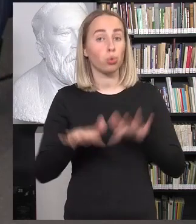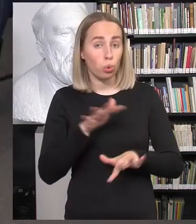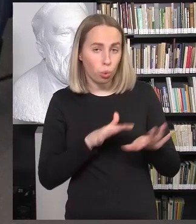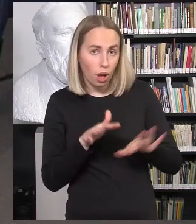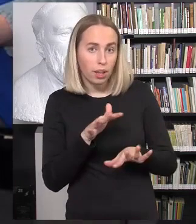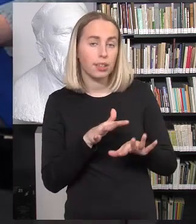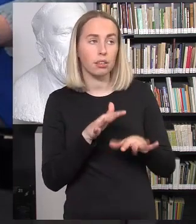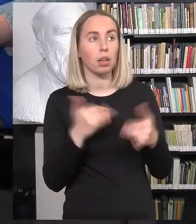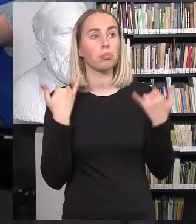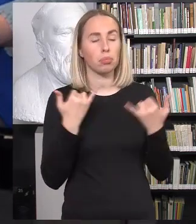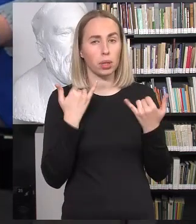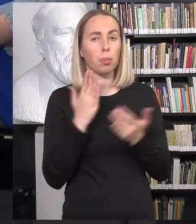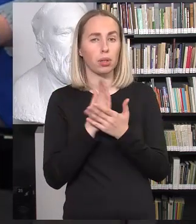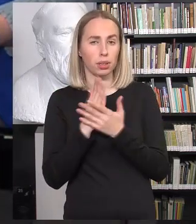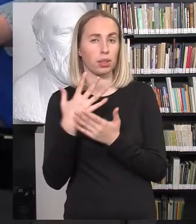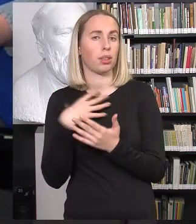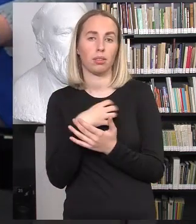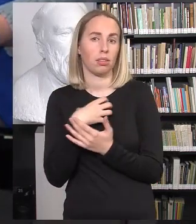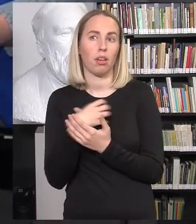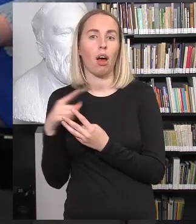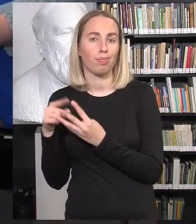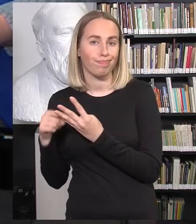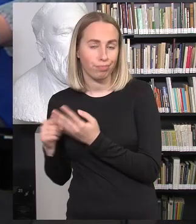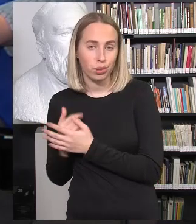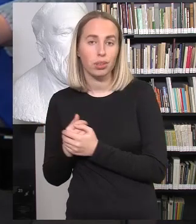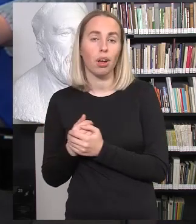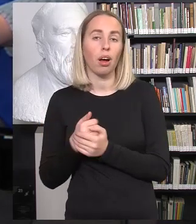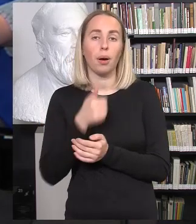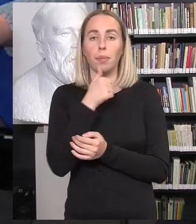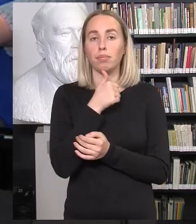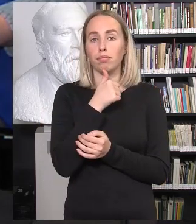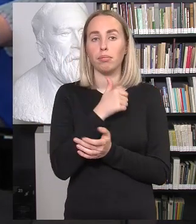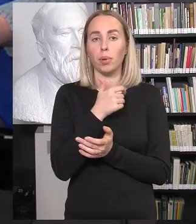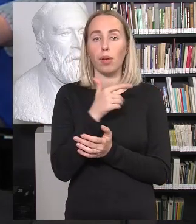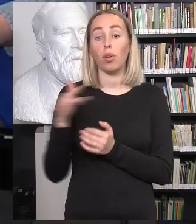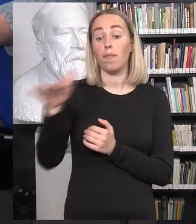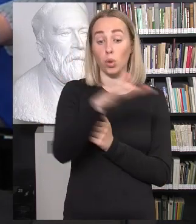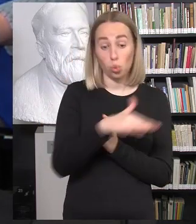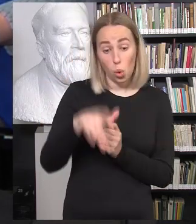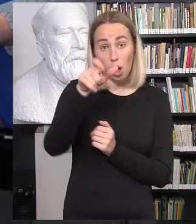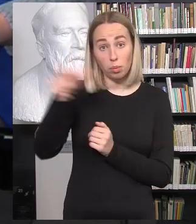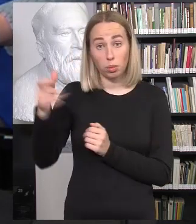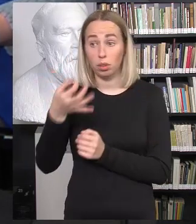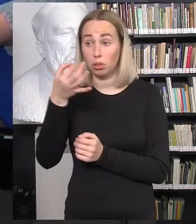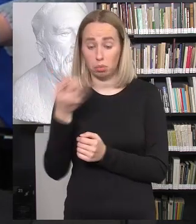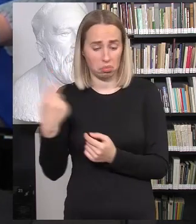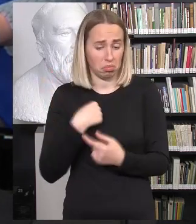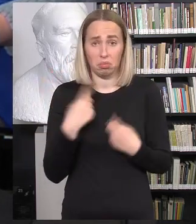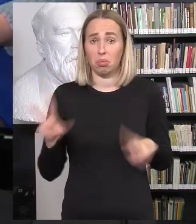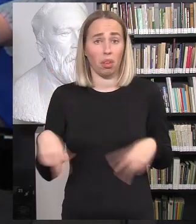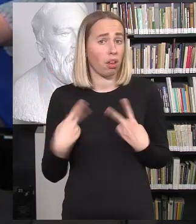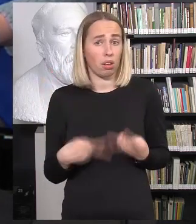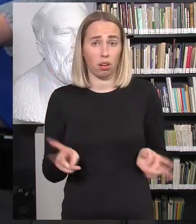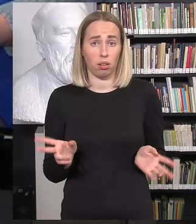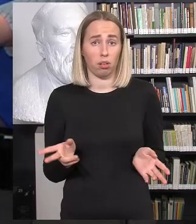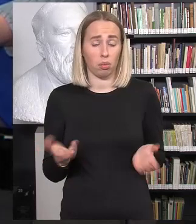dabar, va, aktualijas turim kitas, kad bus didelė dalis visuomenės, kurie sakys, o man nereikia iš viso